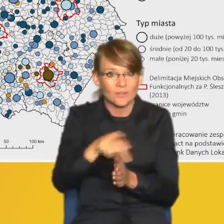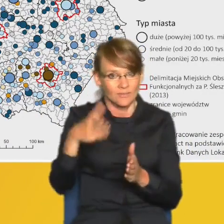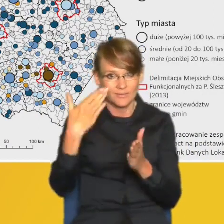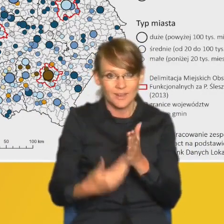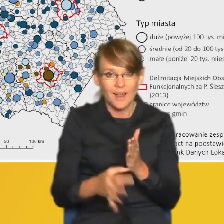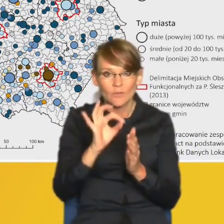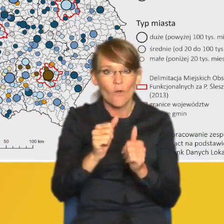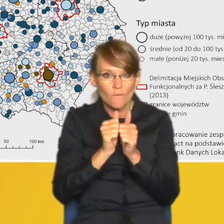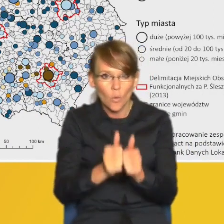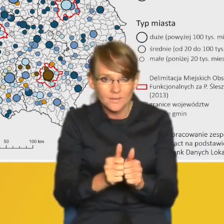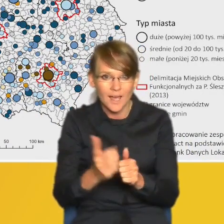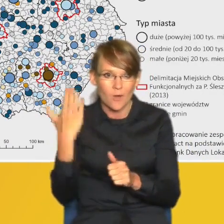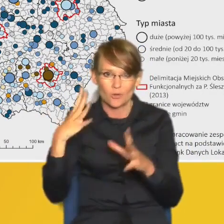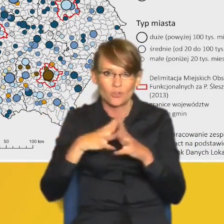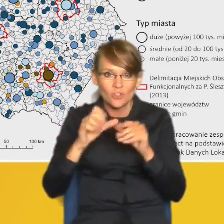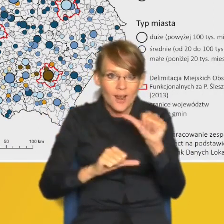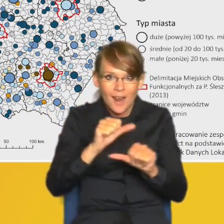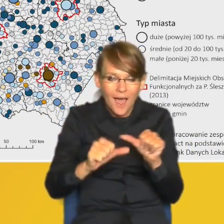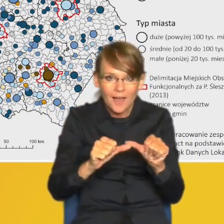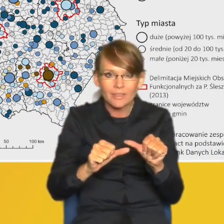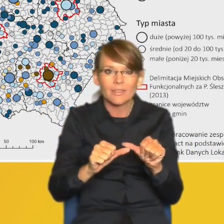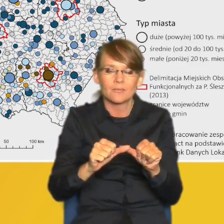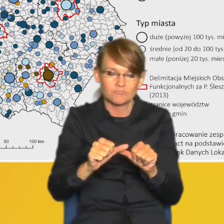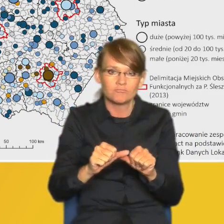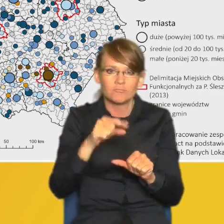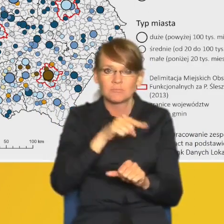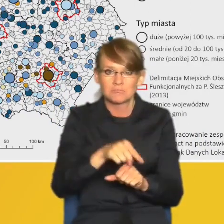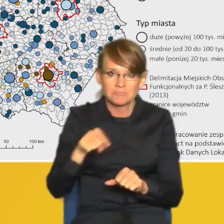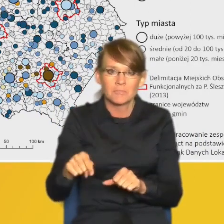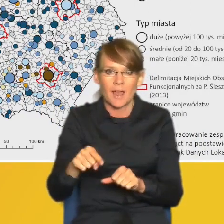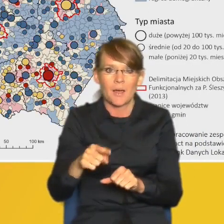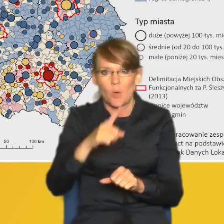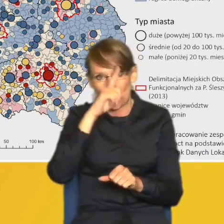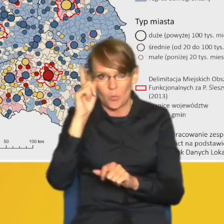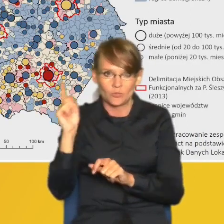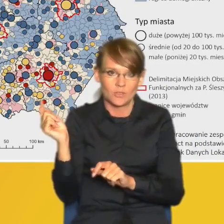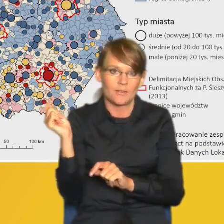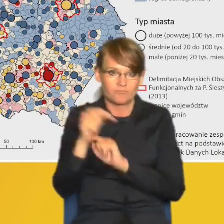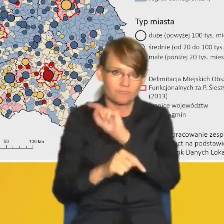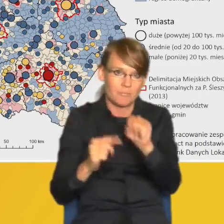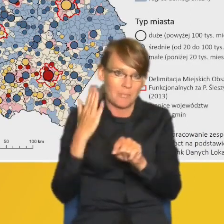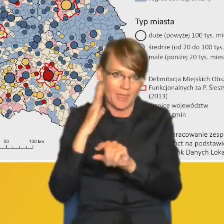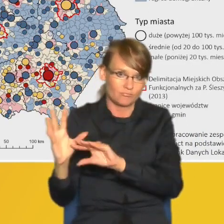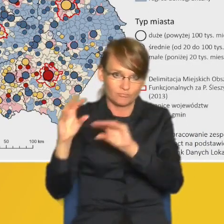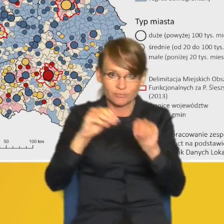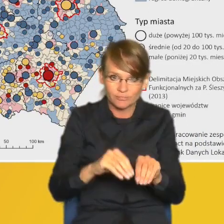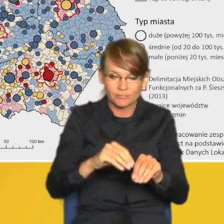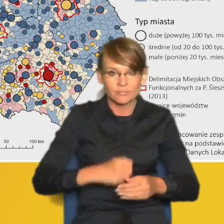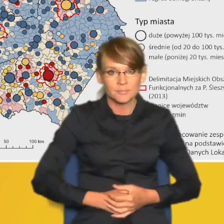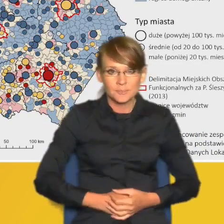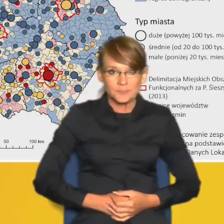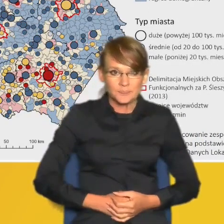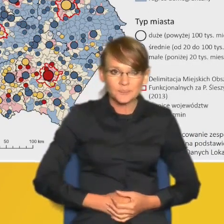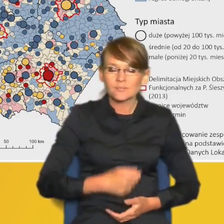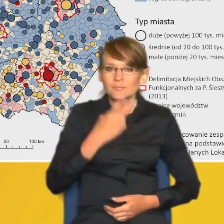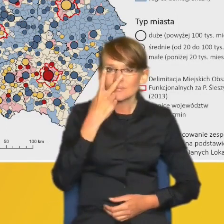w ostatnich dziesięciu latach zyskało mieszkańców. Kiedy nałożymy na siebie